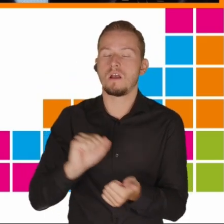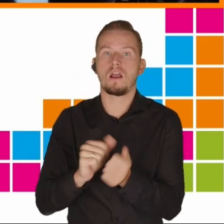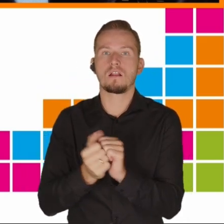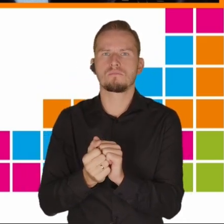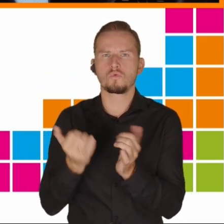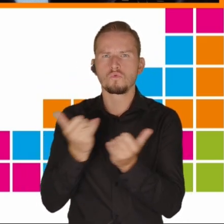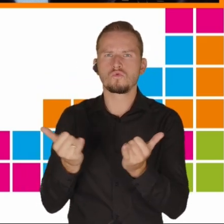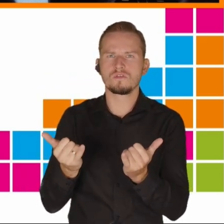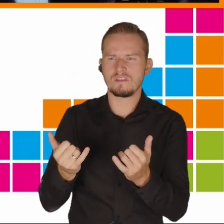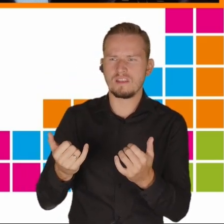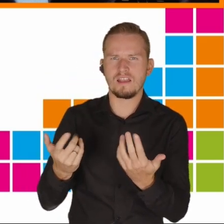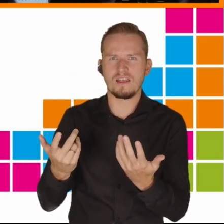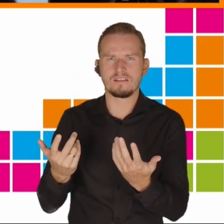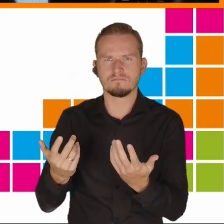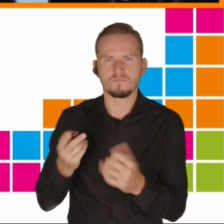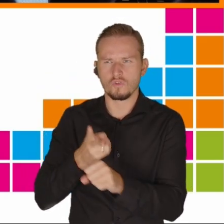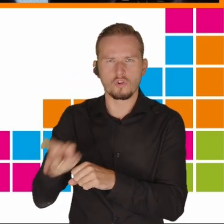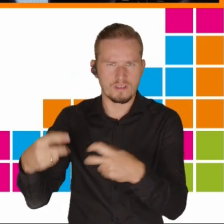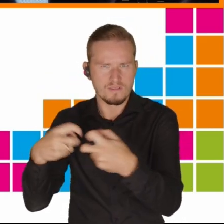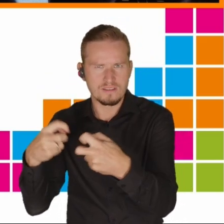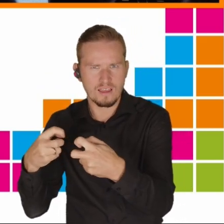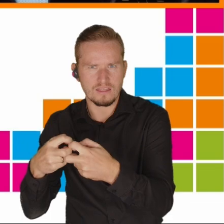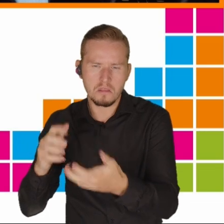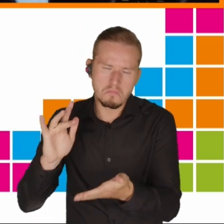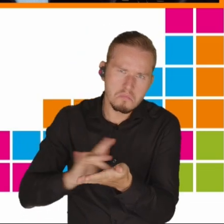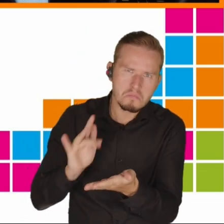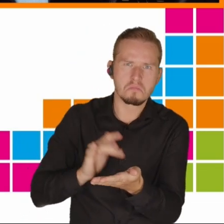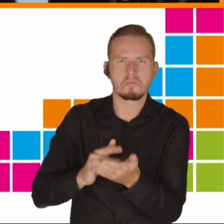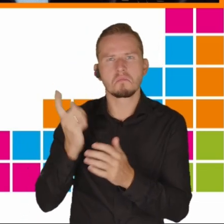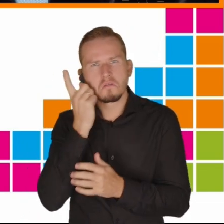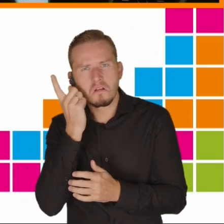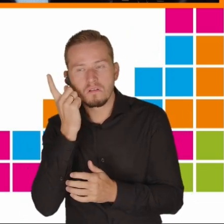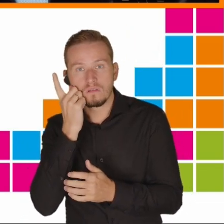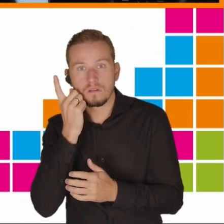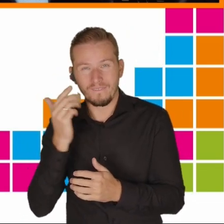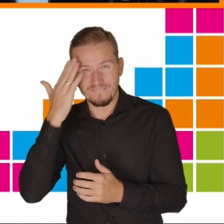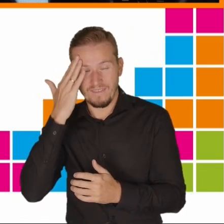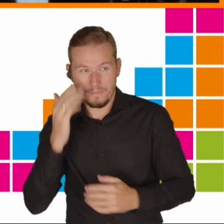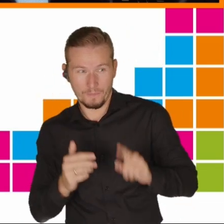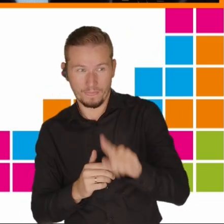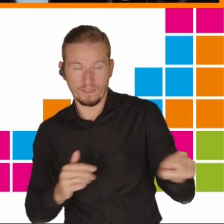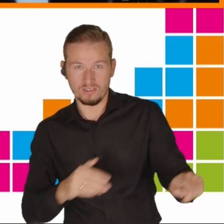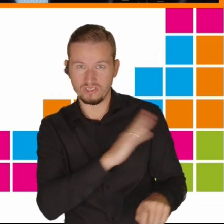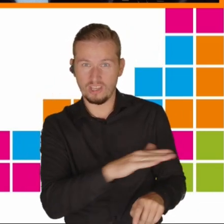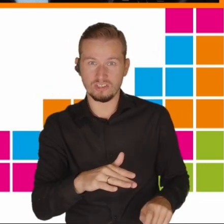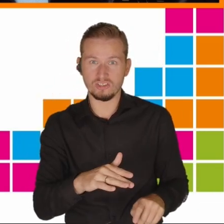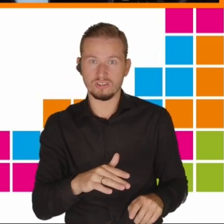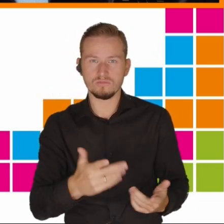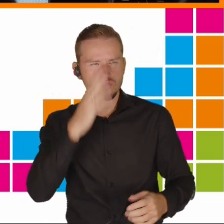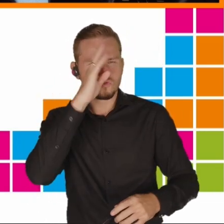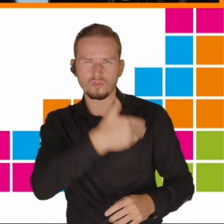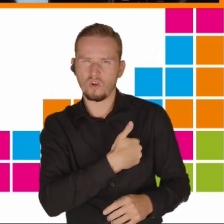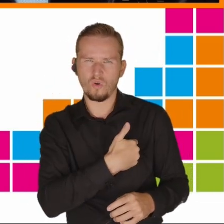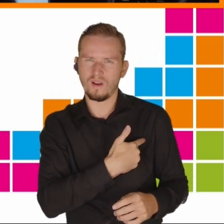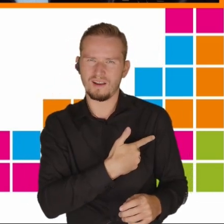do internetu. Wiemy, że dzieci, które gorzej sobie radzą w szkole, jest im trudniej się skupić